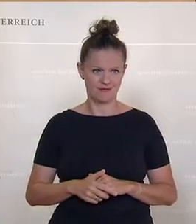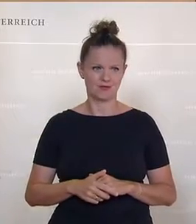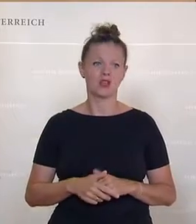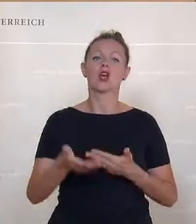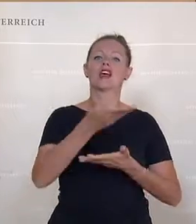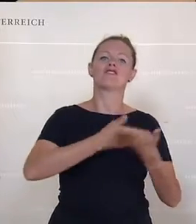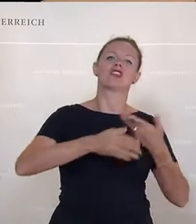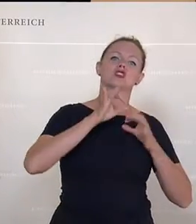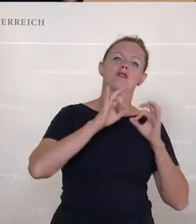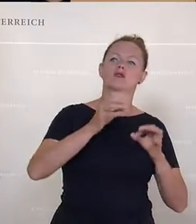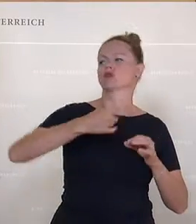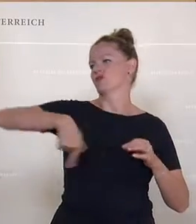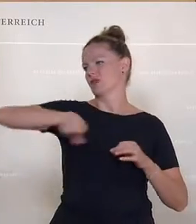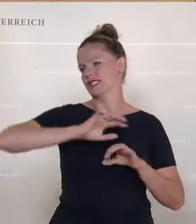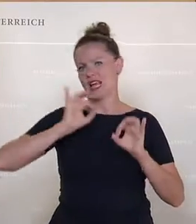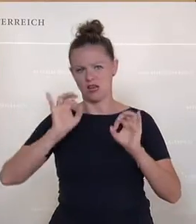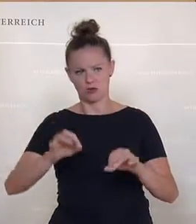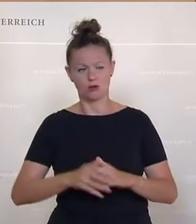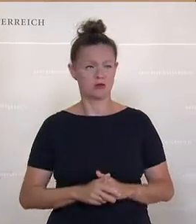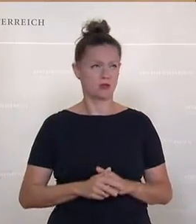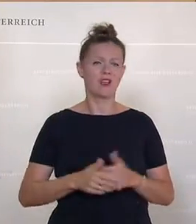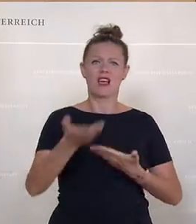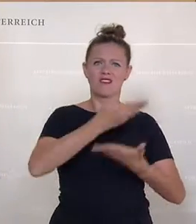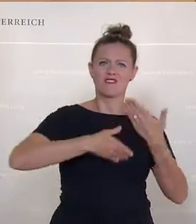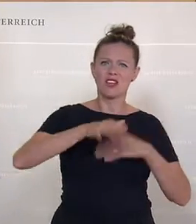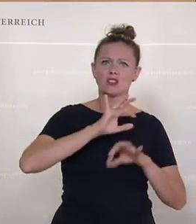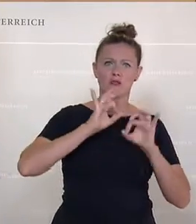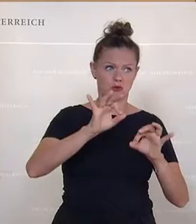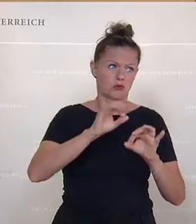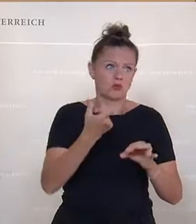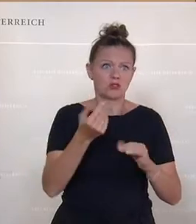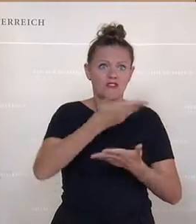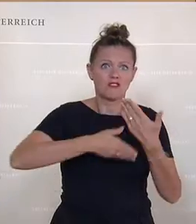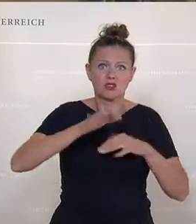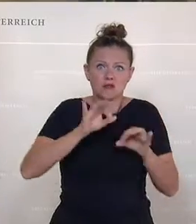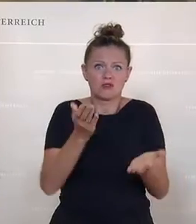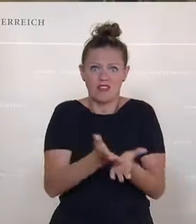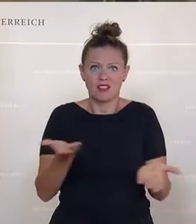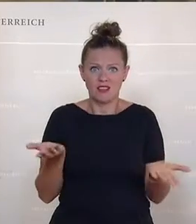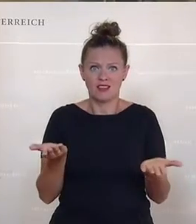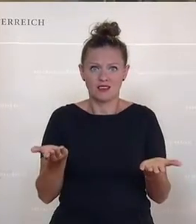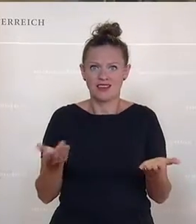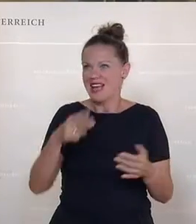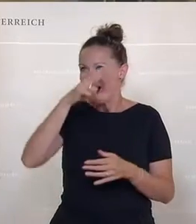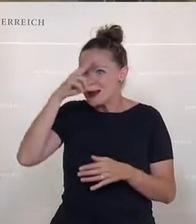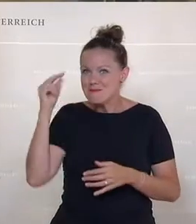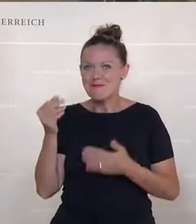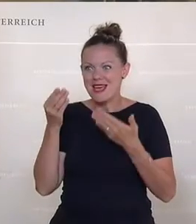es der Wirtschaft gut geht, geht es uns allen gut. Geht es der Wirtschaft gut, dann geht es der Wirtschaft gut. Und das ist schon alles. Wenn es den Menschen